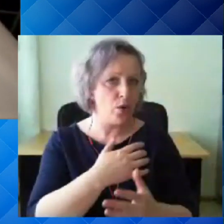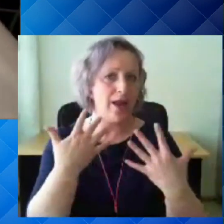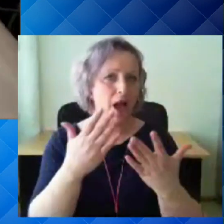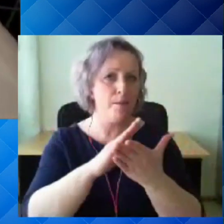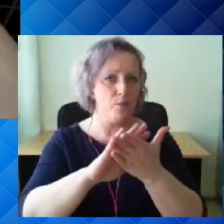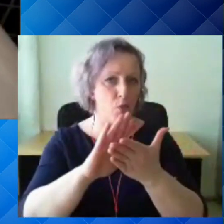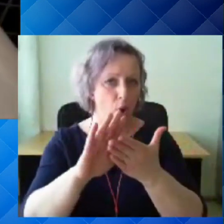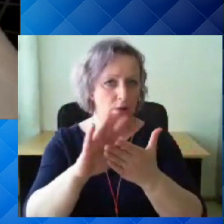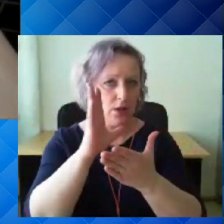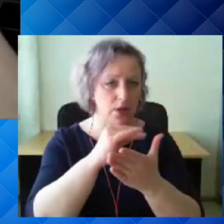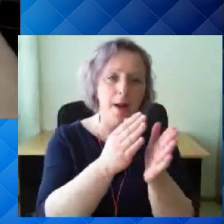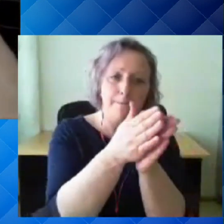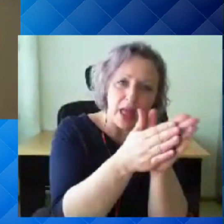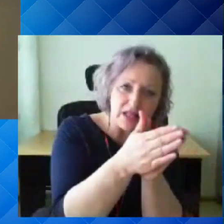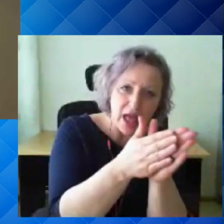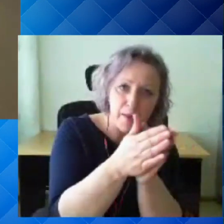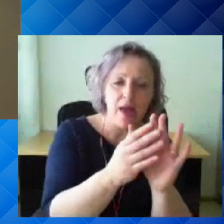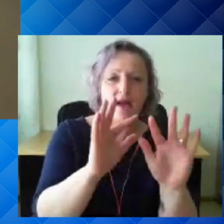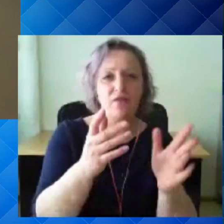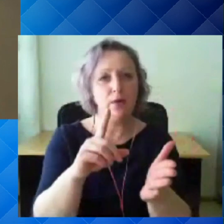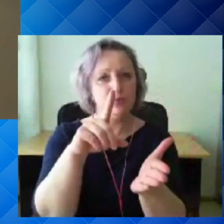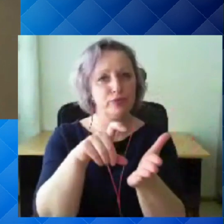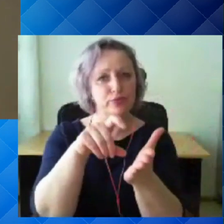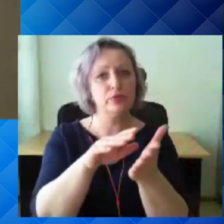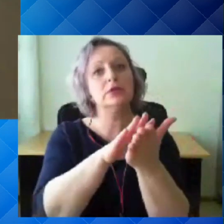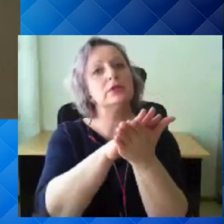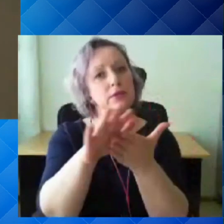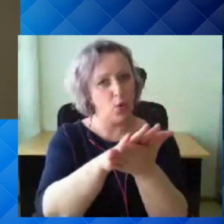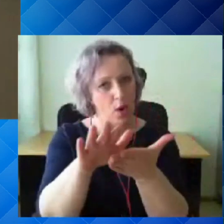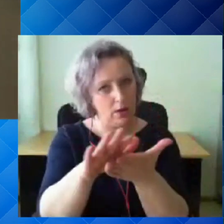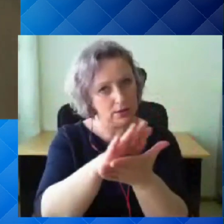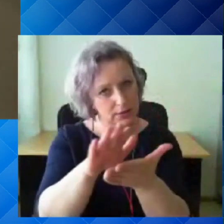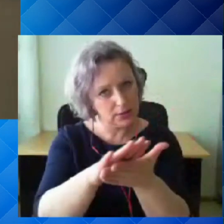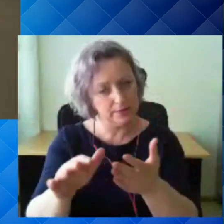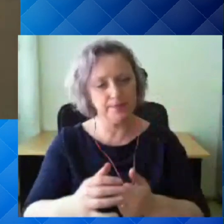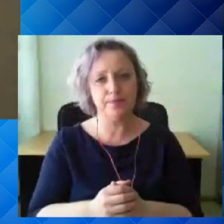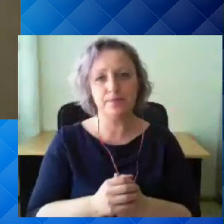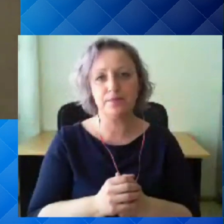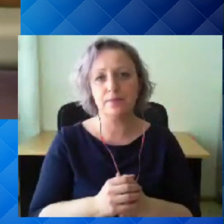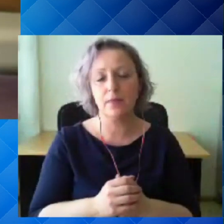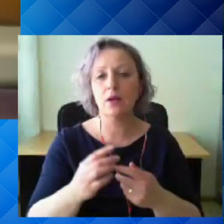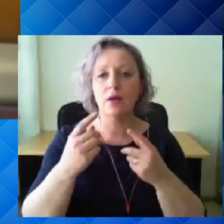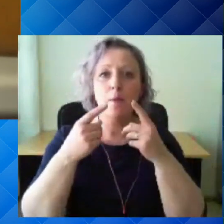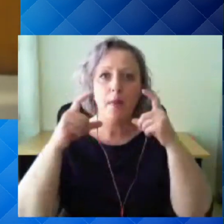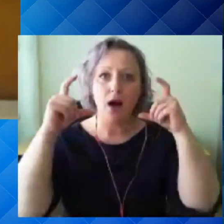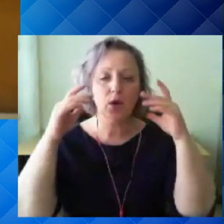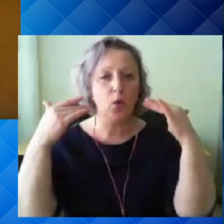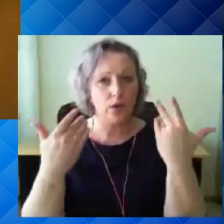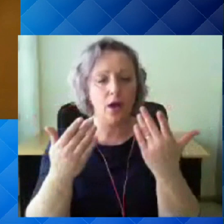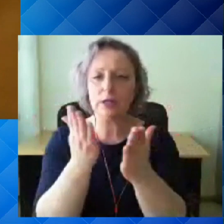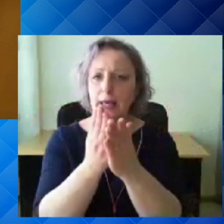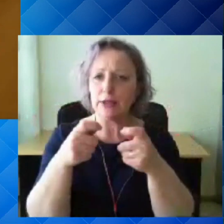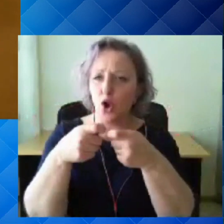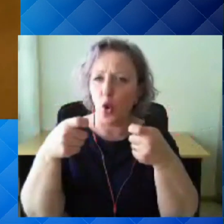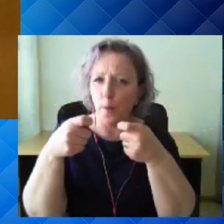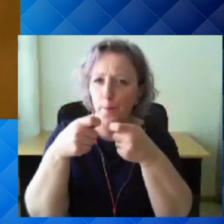kas siis peseme oma käed või siis kasutame kätte antiseptikume. maski paigaldades võtke kindlasti